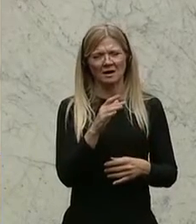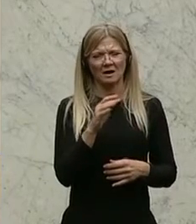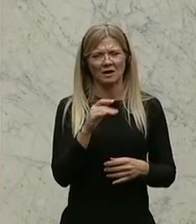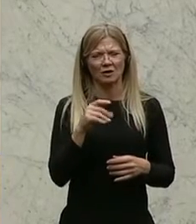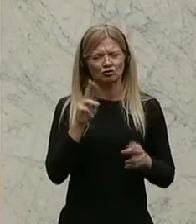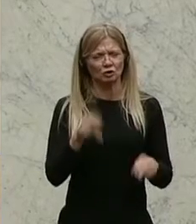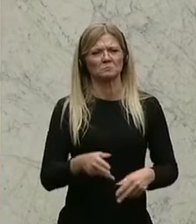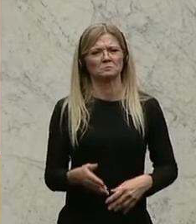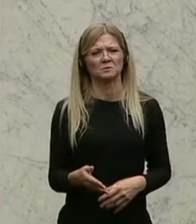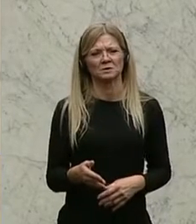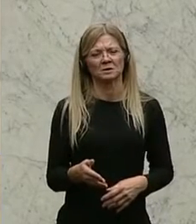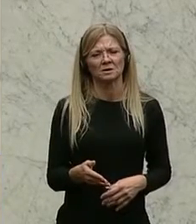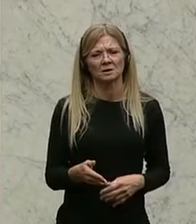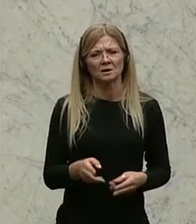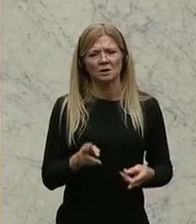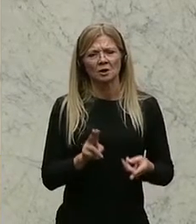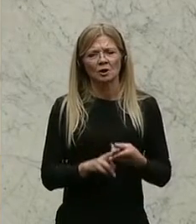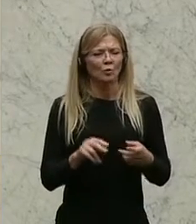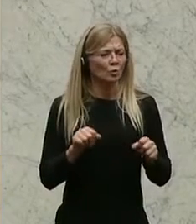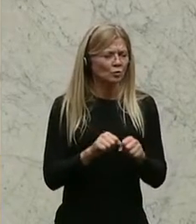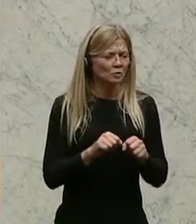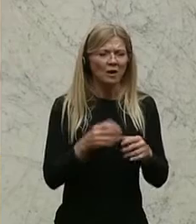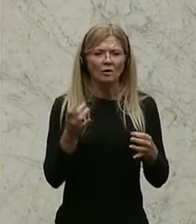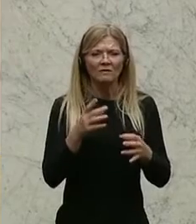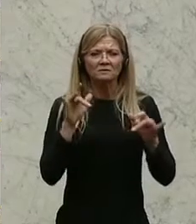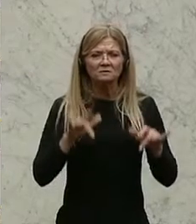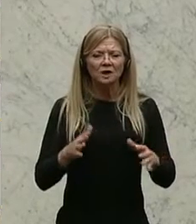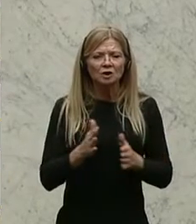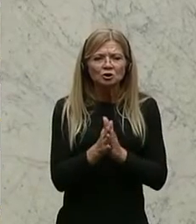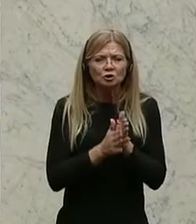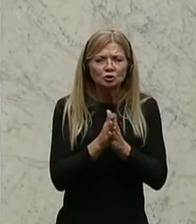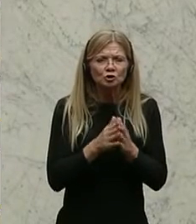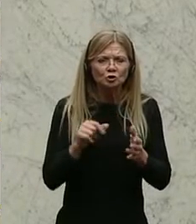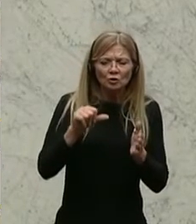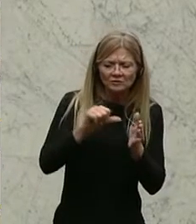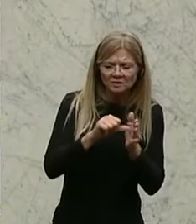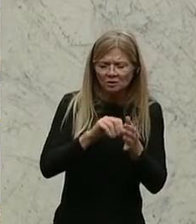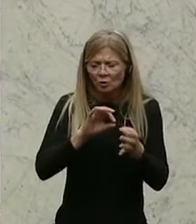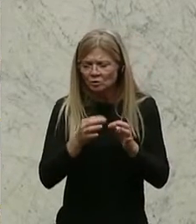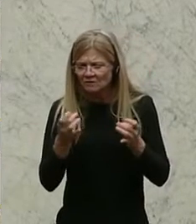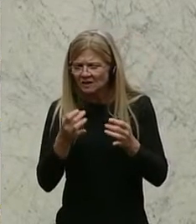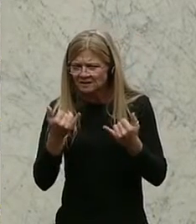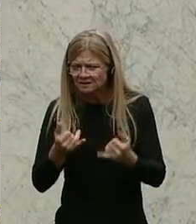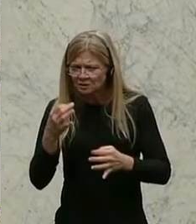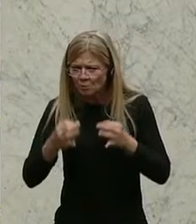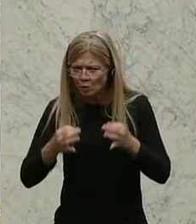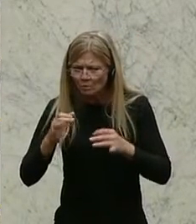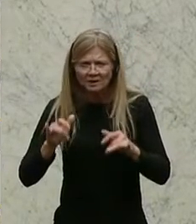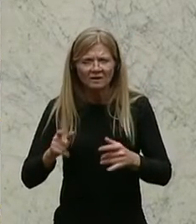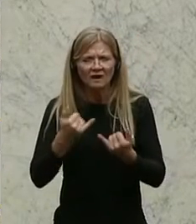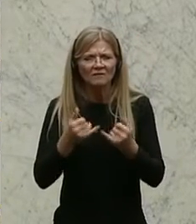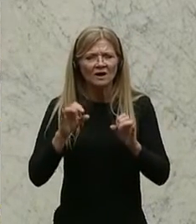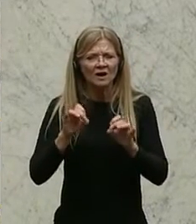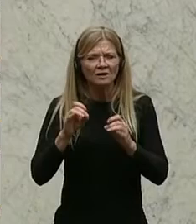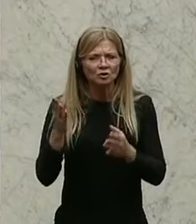geschaffenen Servicecenter oder der in Erprobung stehende elektronische Akt, Stichwort